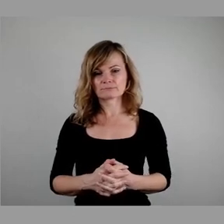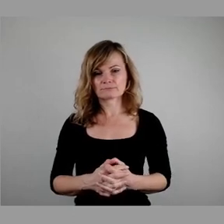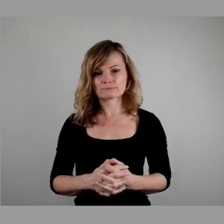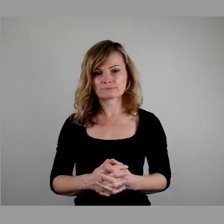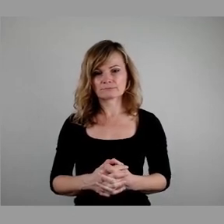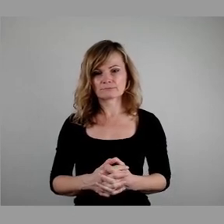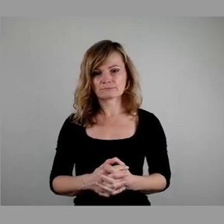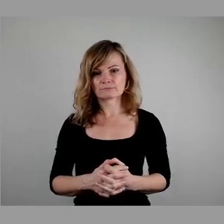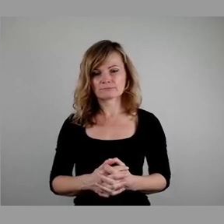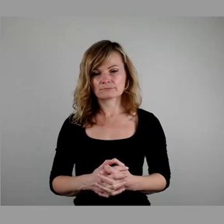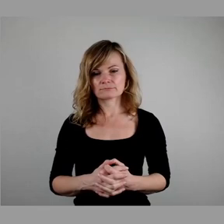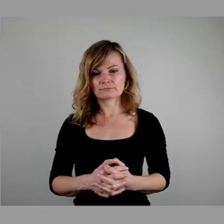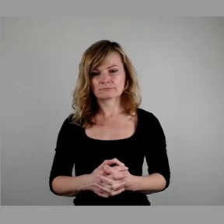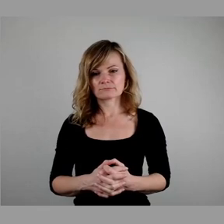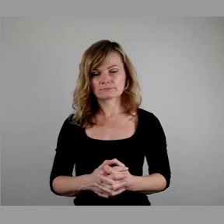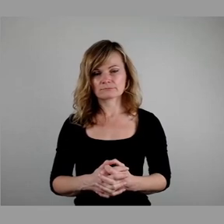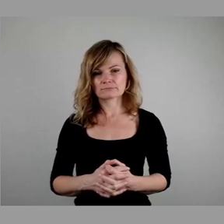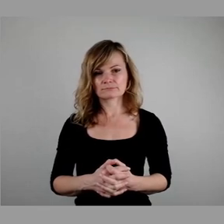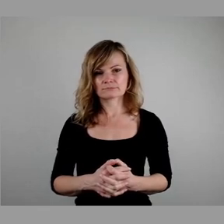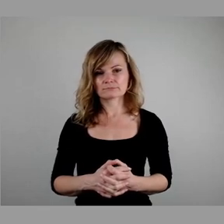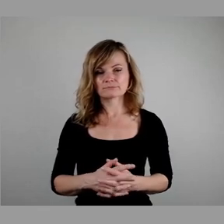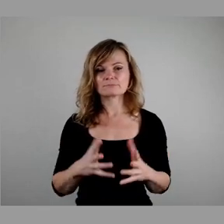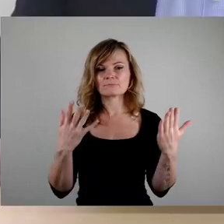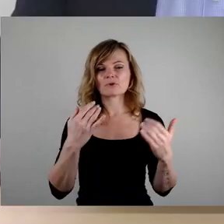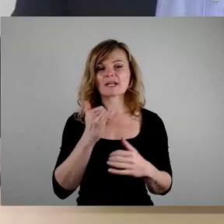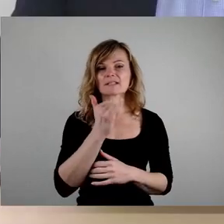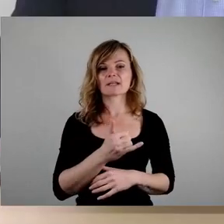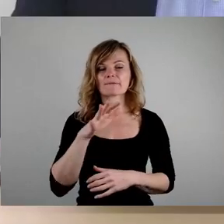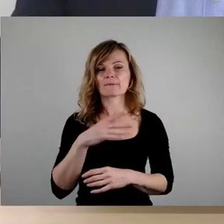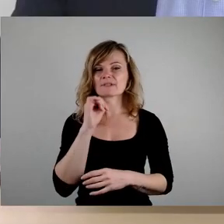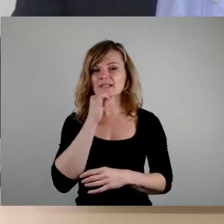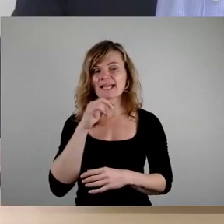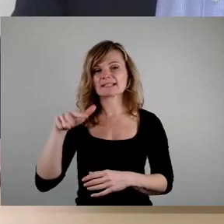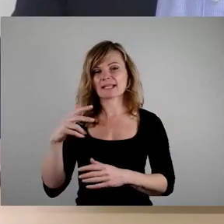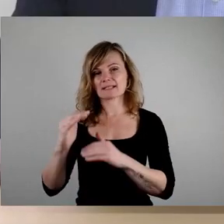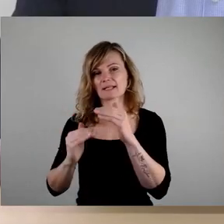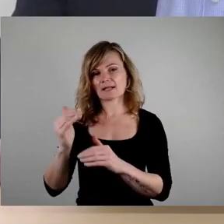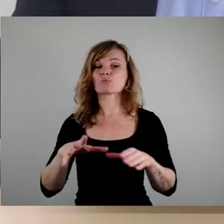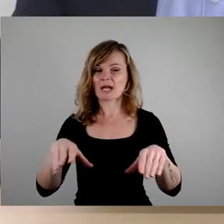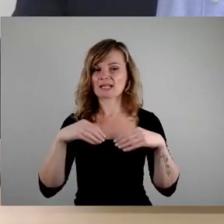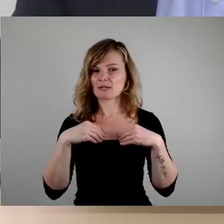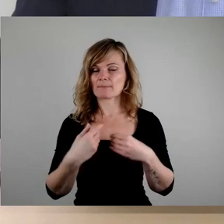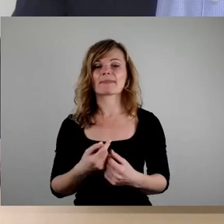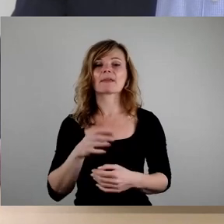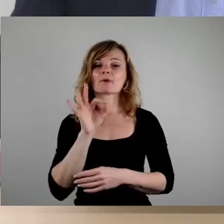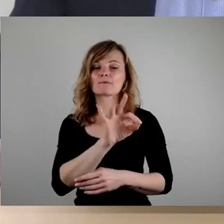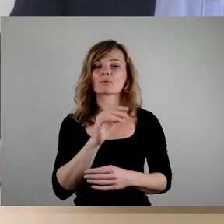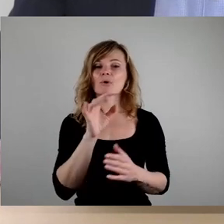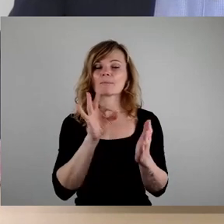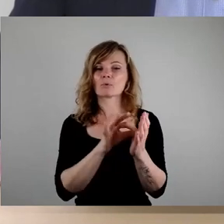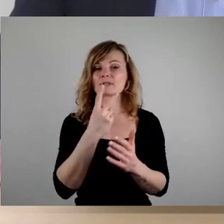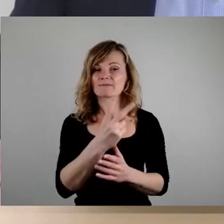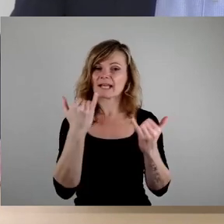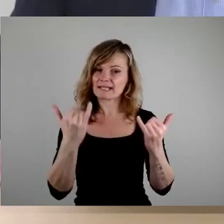39 ja, 15 nein, 13 Enthaltungen damit angenommen und wer für den Punkt 2 ist, den bitte ich jetzt um